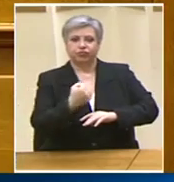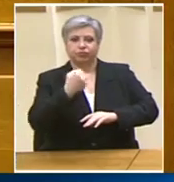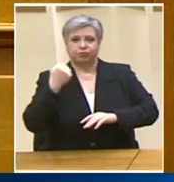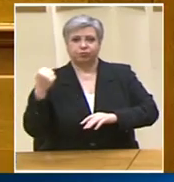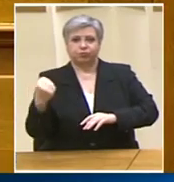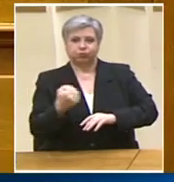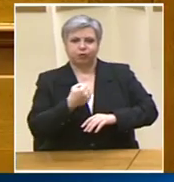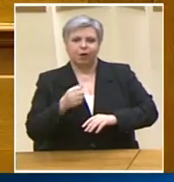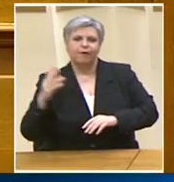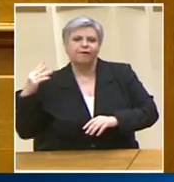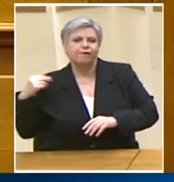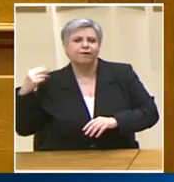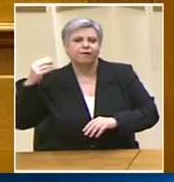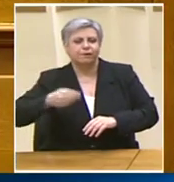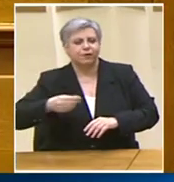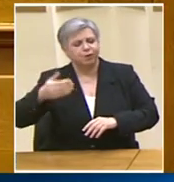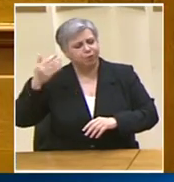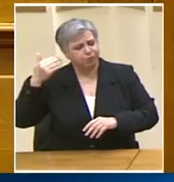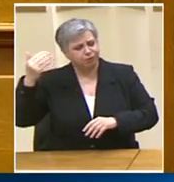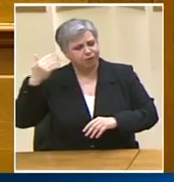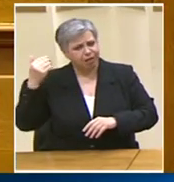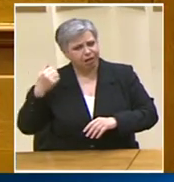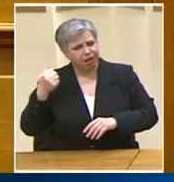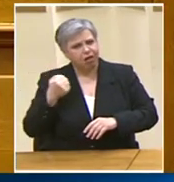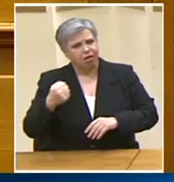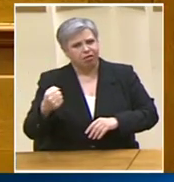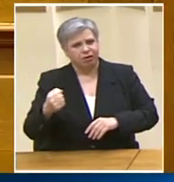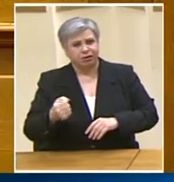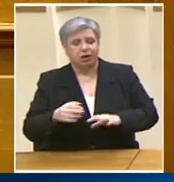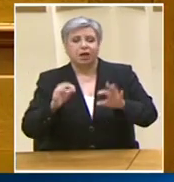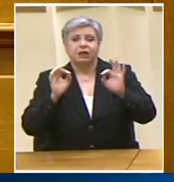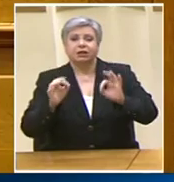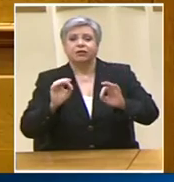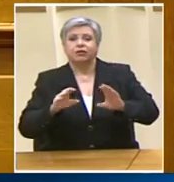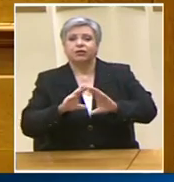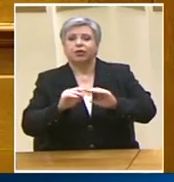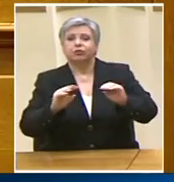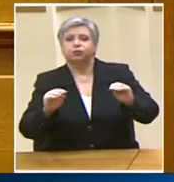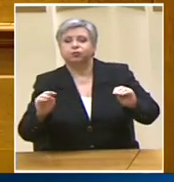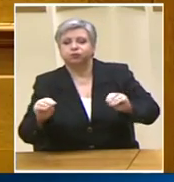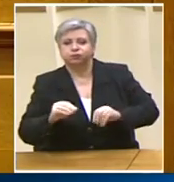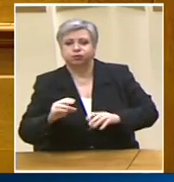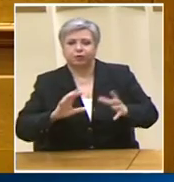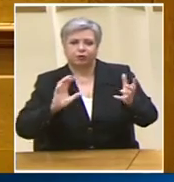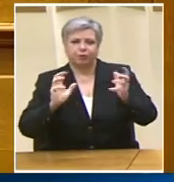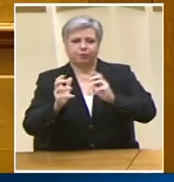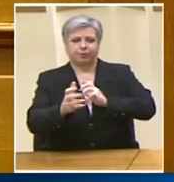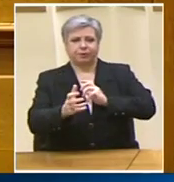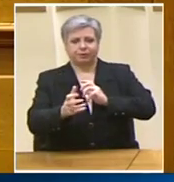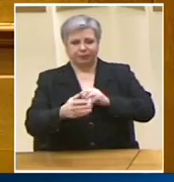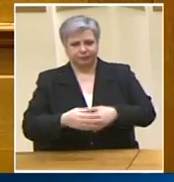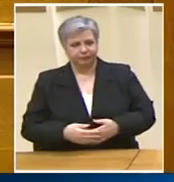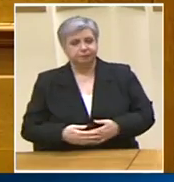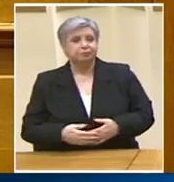δεξιάς και βεβαίως με την παραπληροφόρηση των χορηγών του η Ελλάδα όμως